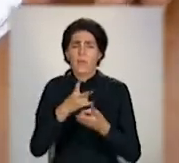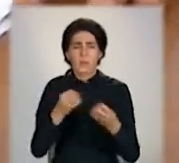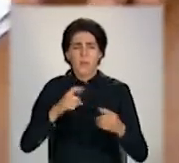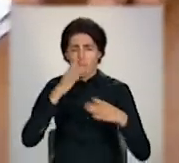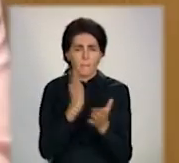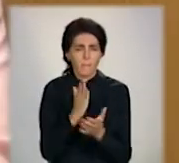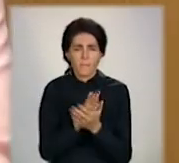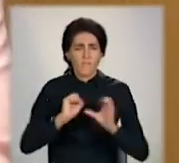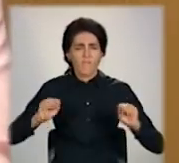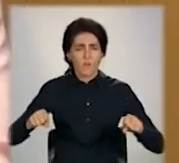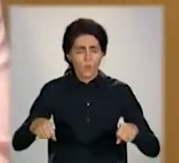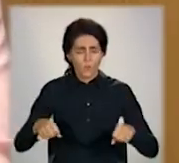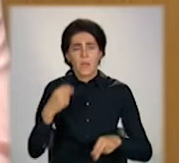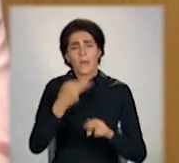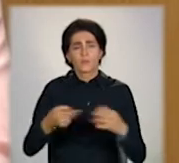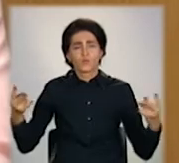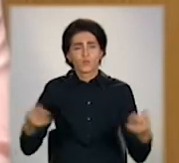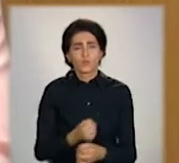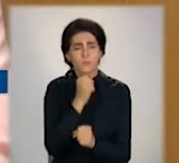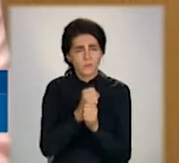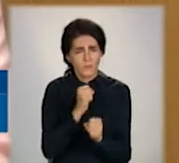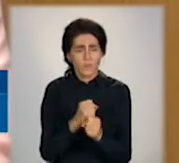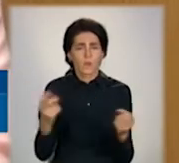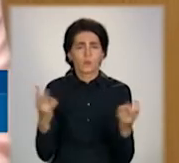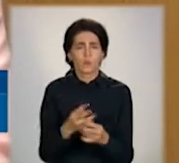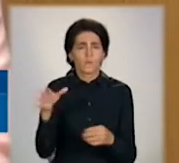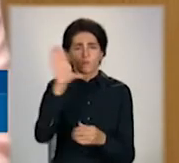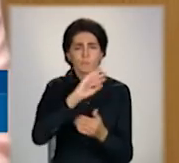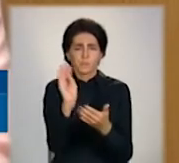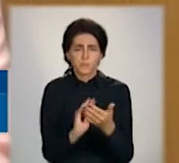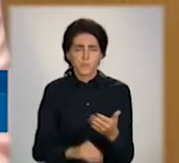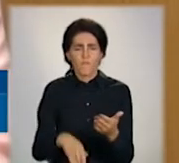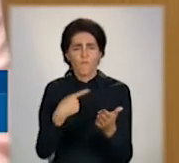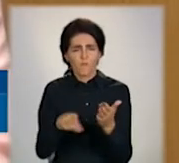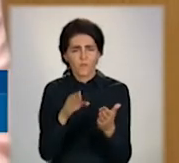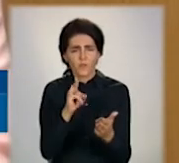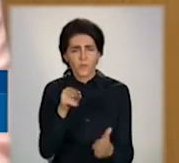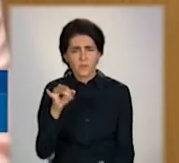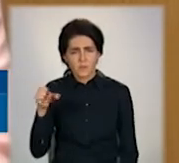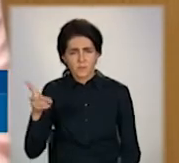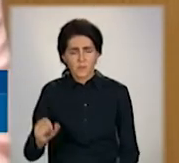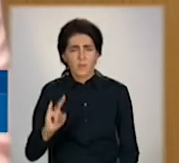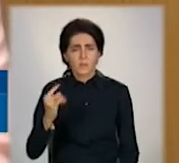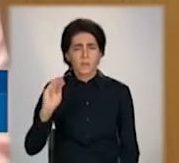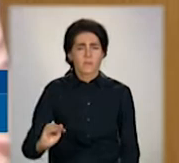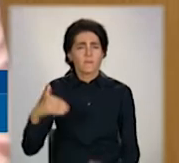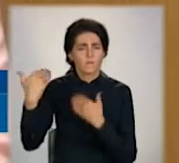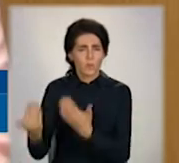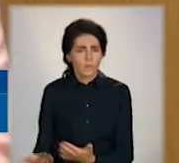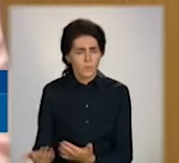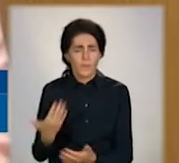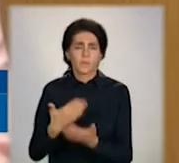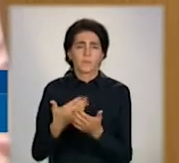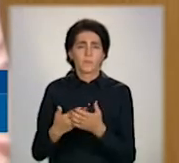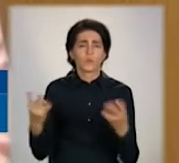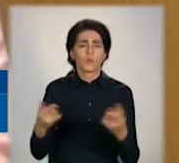змоги. Щоб це зробити, необхідно робити виписку із медичної карти дитини, з